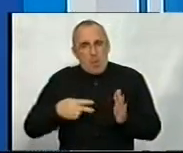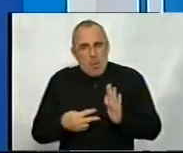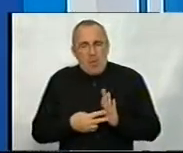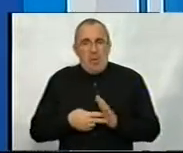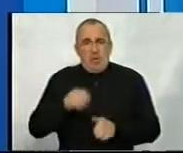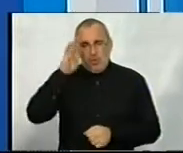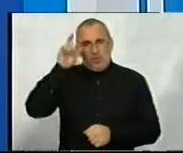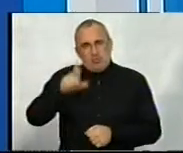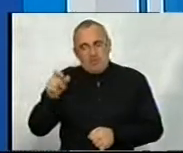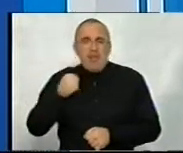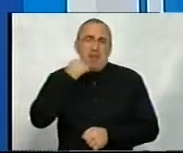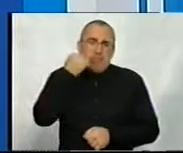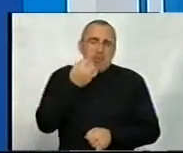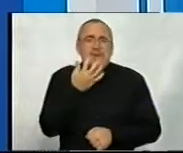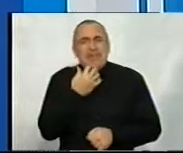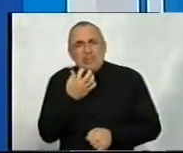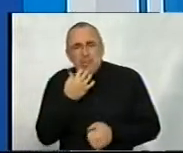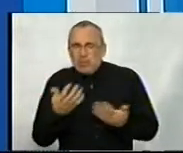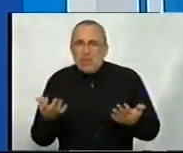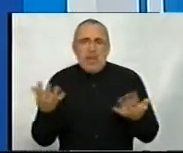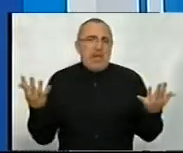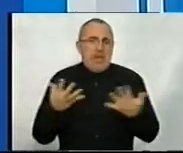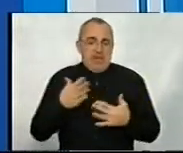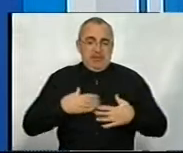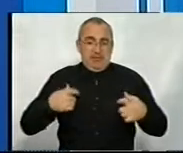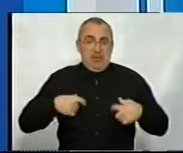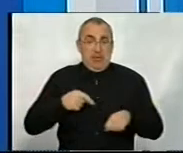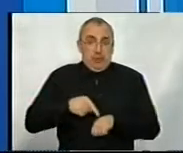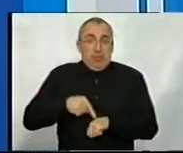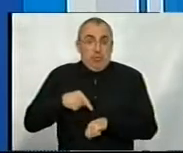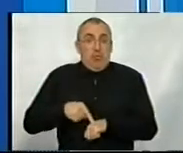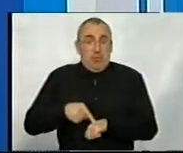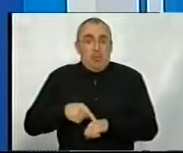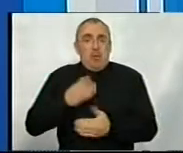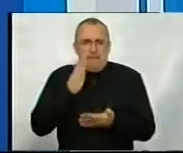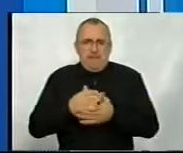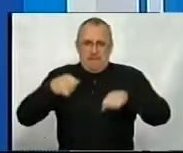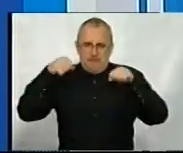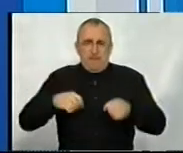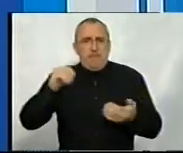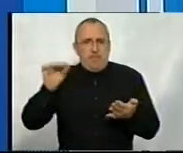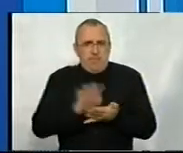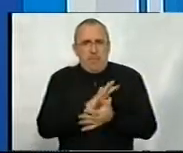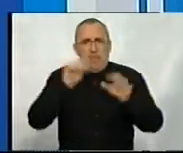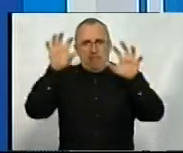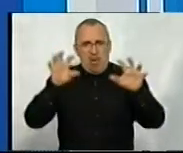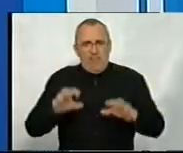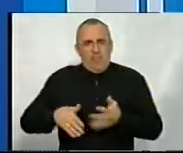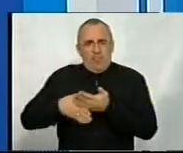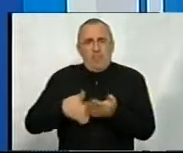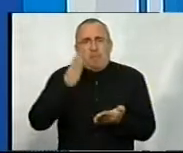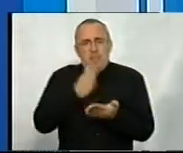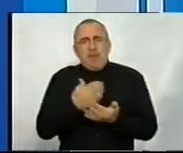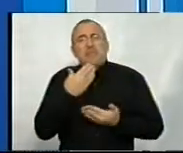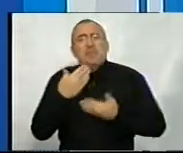Чоловіки, бабусі, дідусі, які на себе ці відчувають, мають право на безоплатну правову допомогу, мають